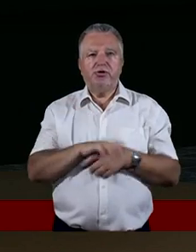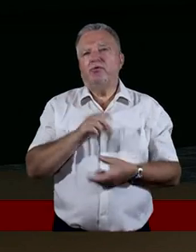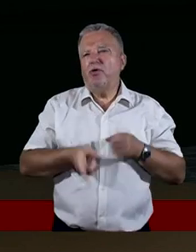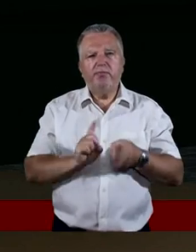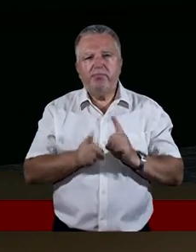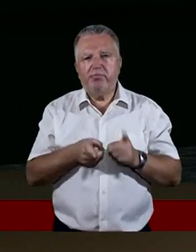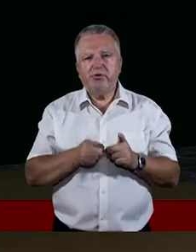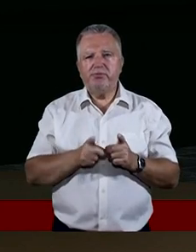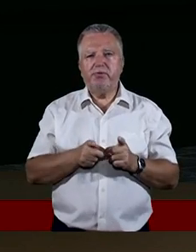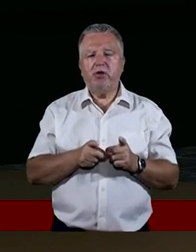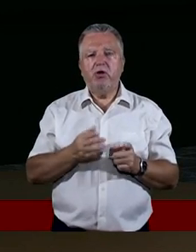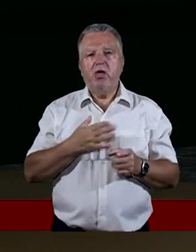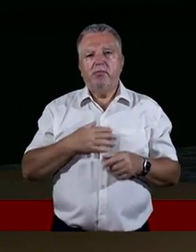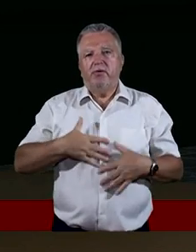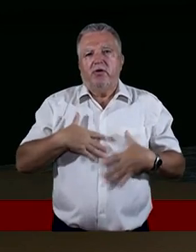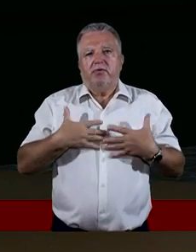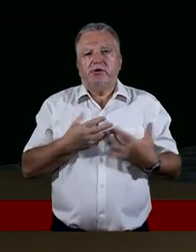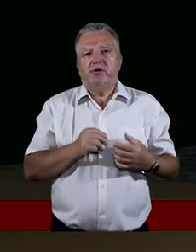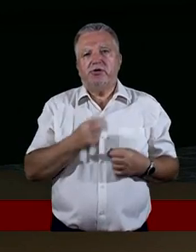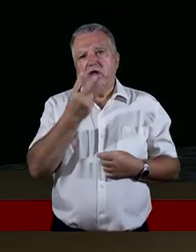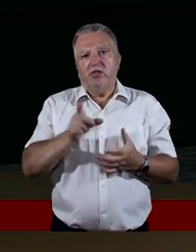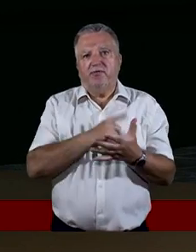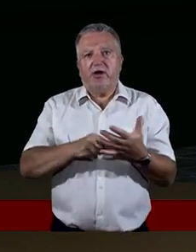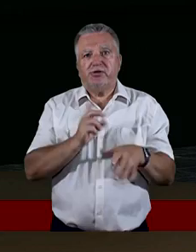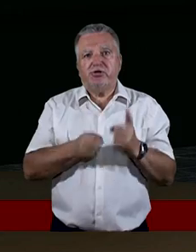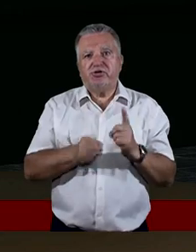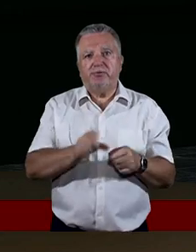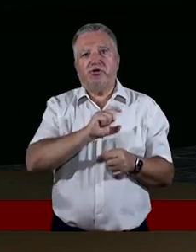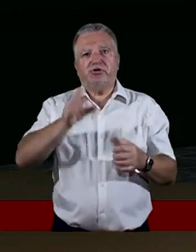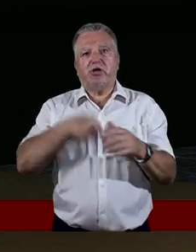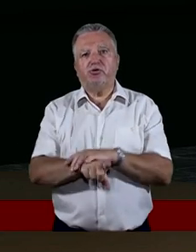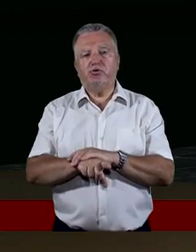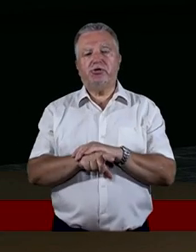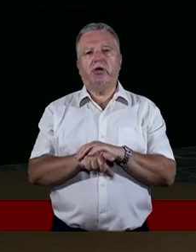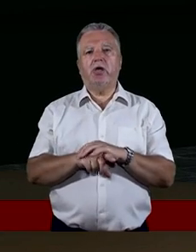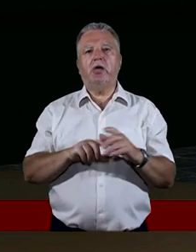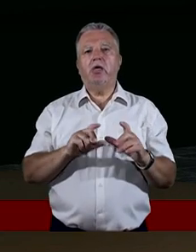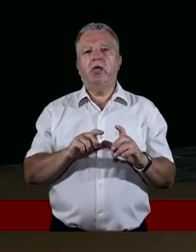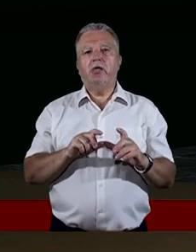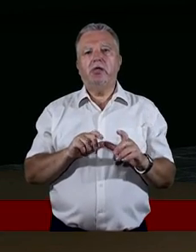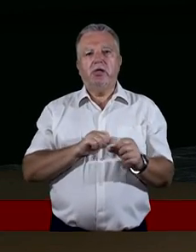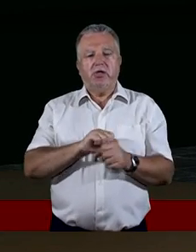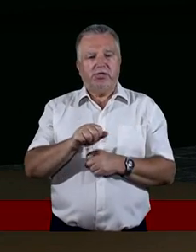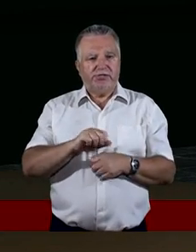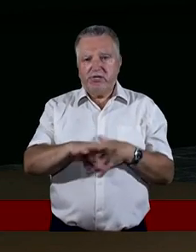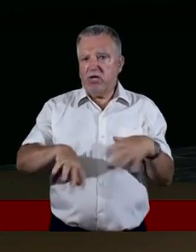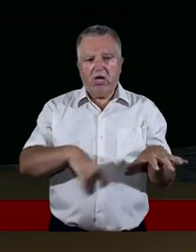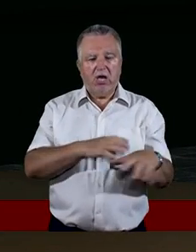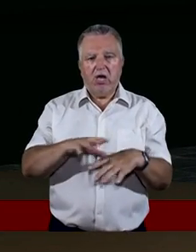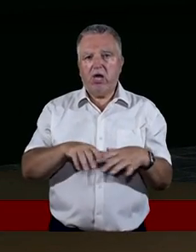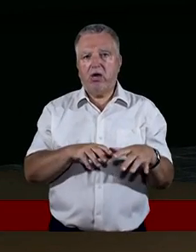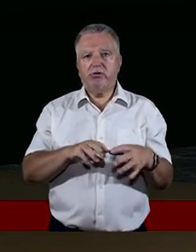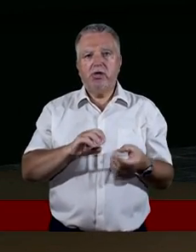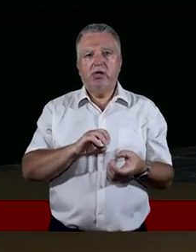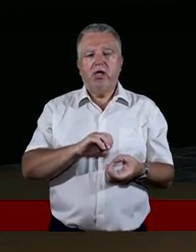pośpiechu. Mam wrażenie, jakby dwa razy szybciej czas płynął, ale właśnie jest taki chaos totalny. I